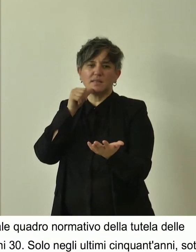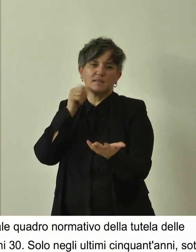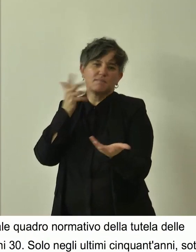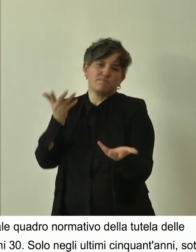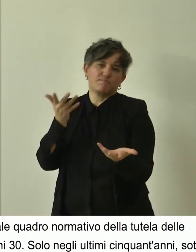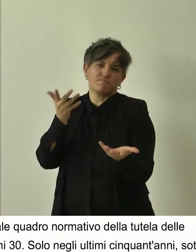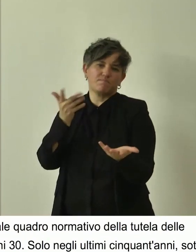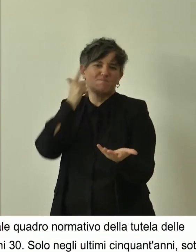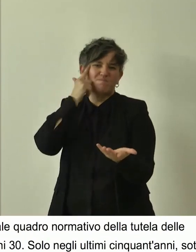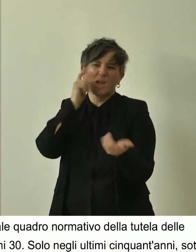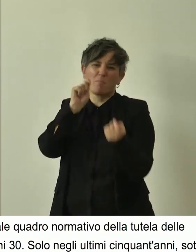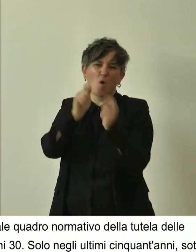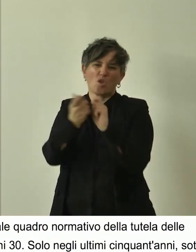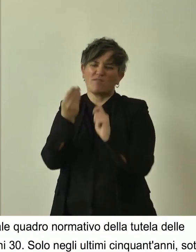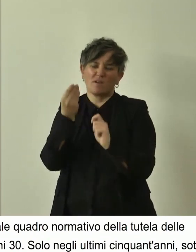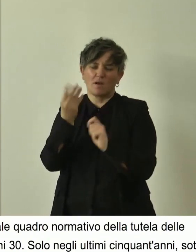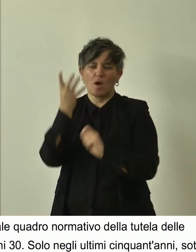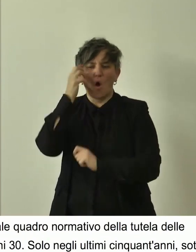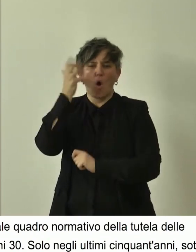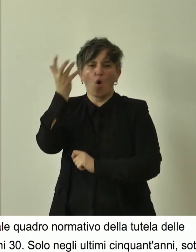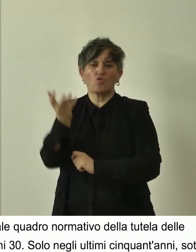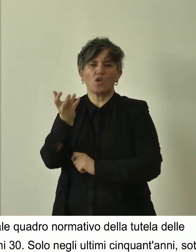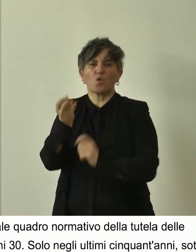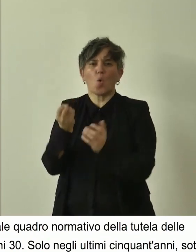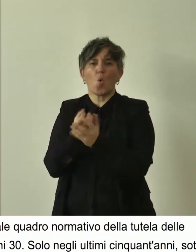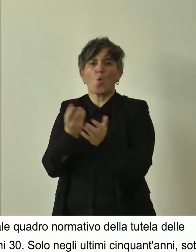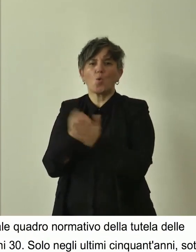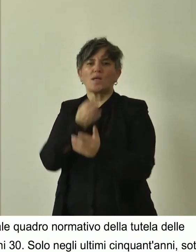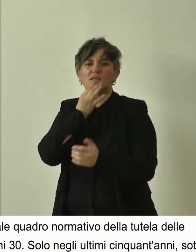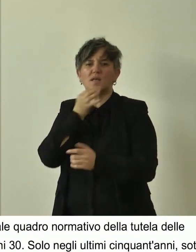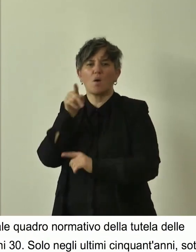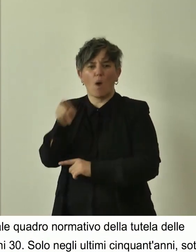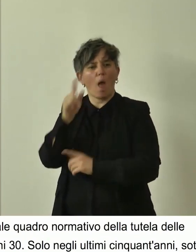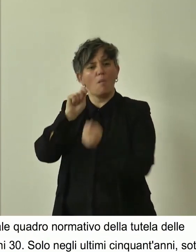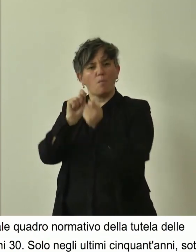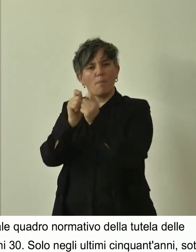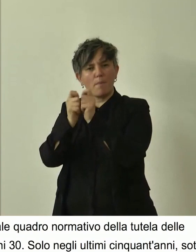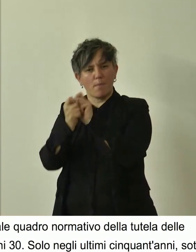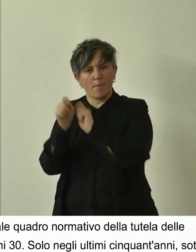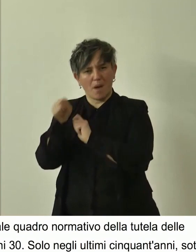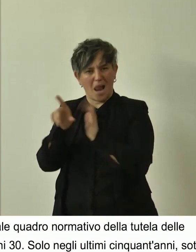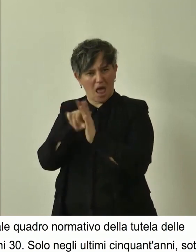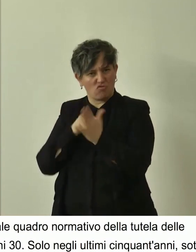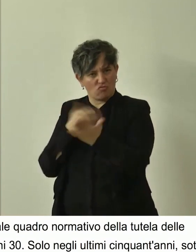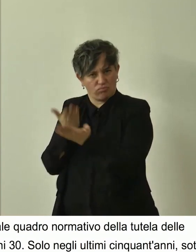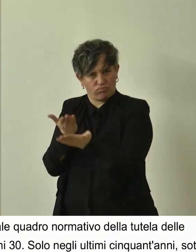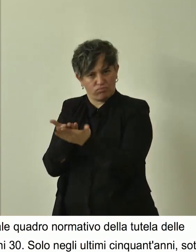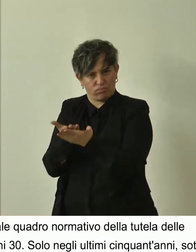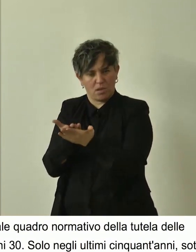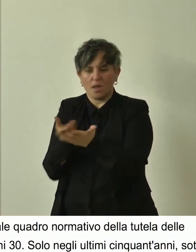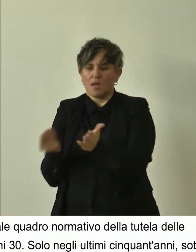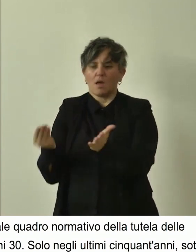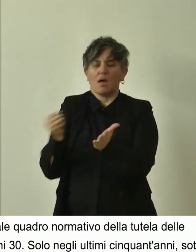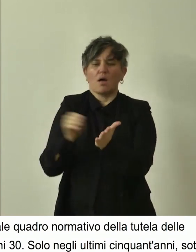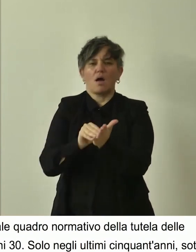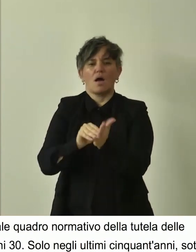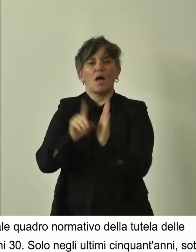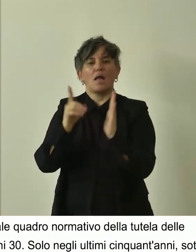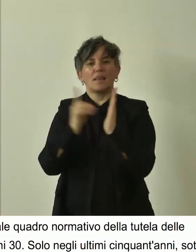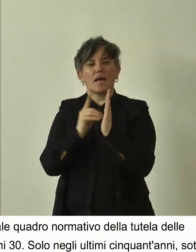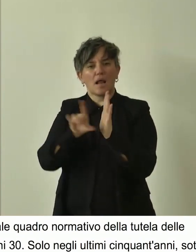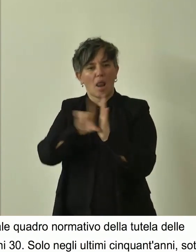bene culturale e hanno introdotto soprattutto con l'importante decreto